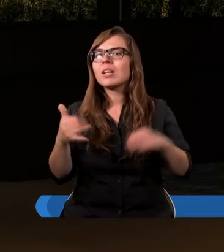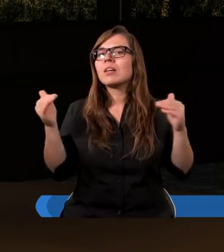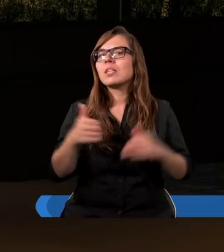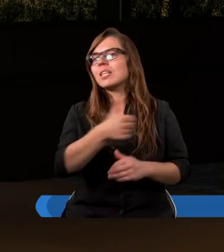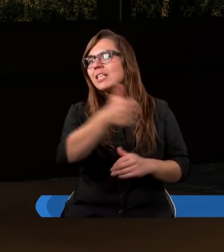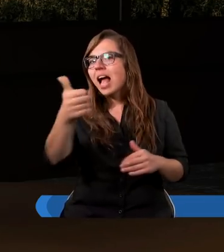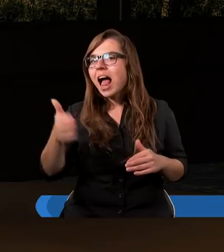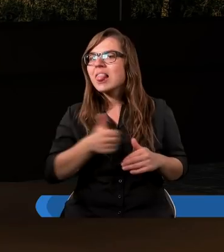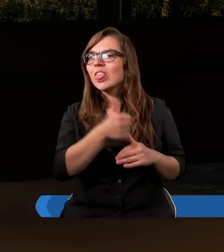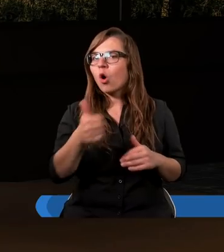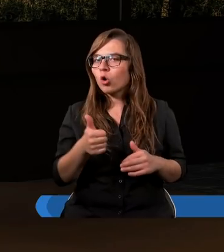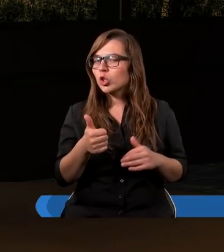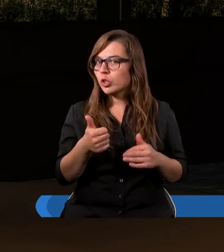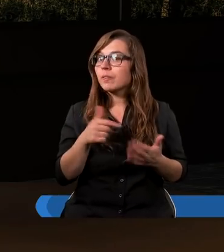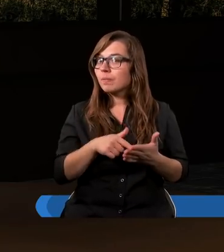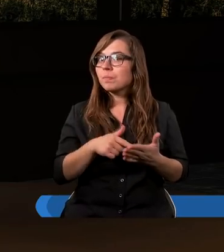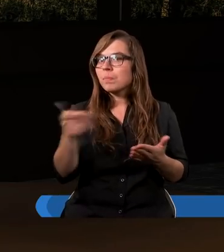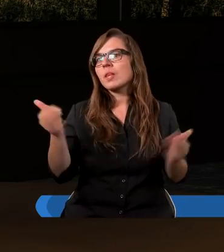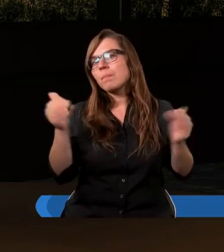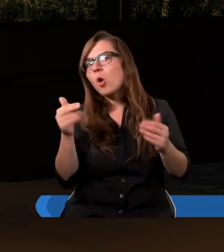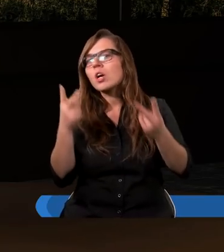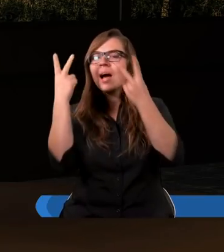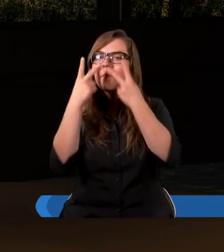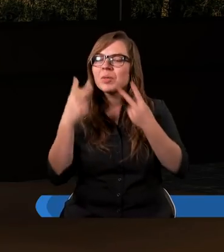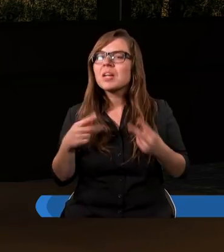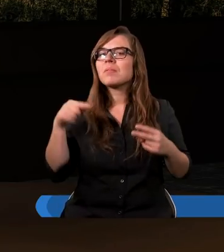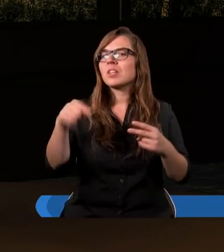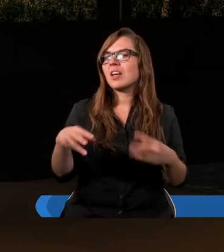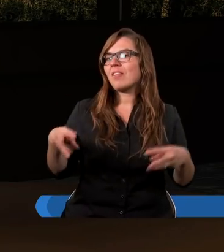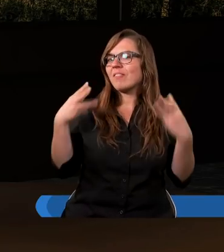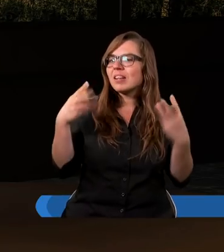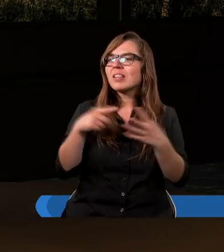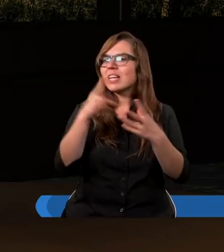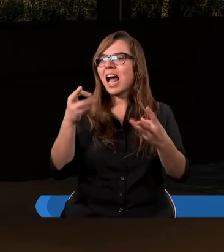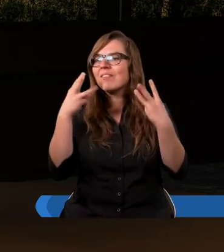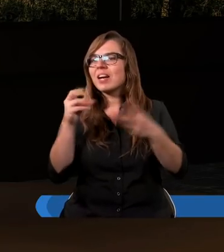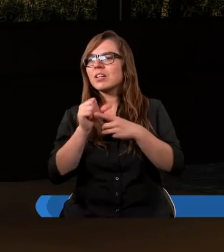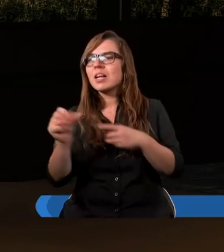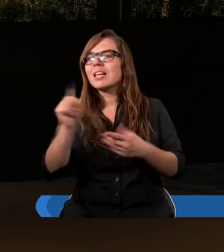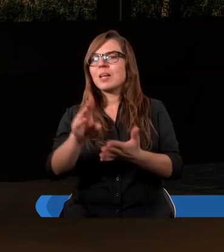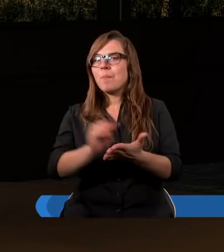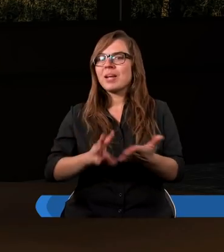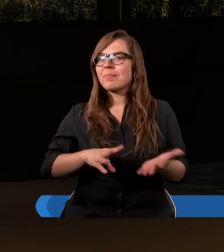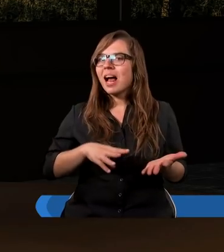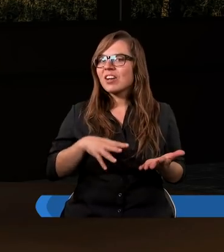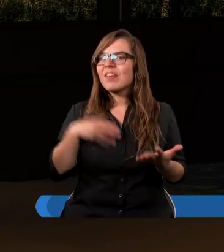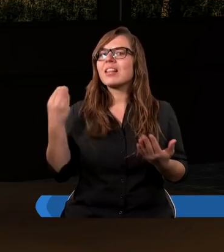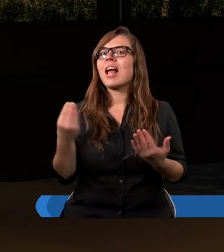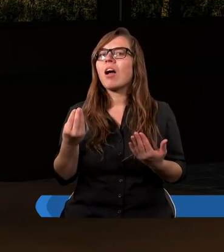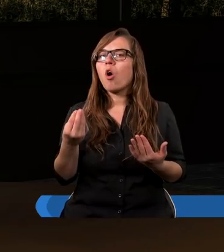jedność. No może przeczytajmy, bo to jest najważniejsze z Pisma Świętego.